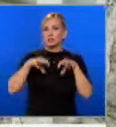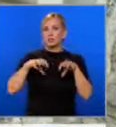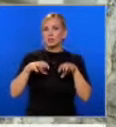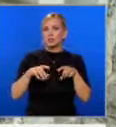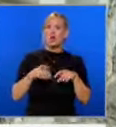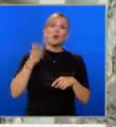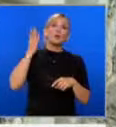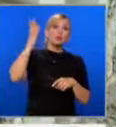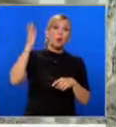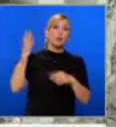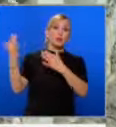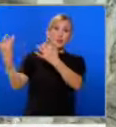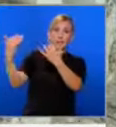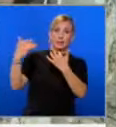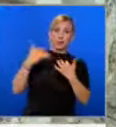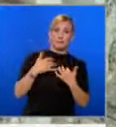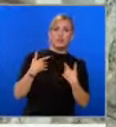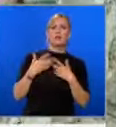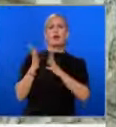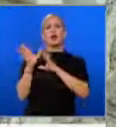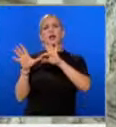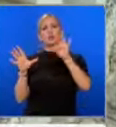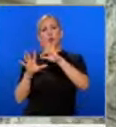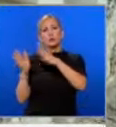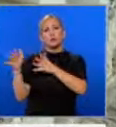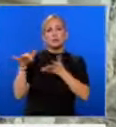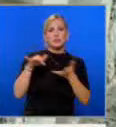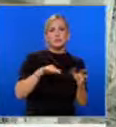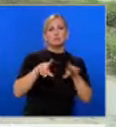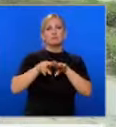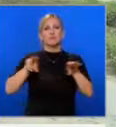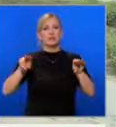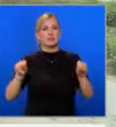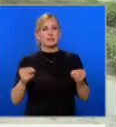отгоре, където идва дирето, идваха клони вече, идваха дъски.